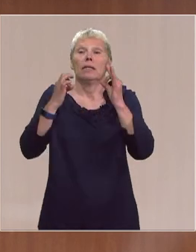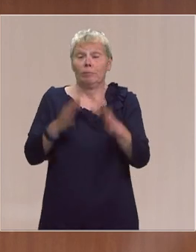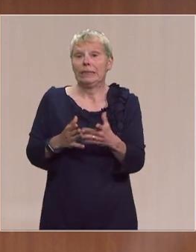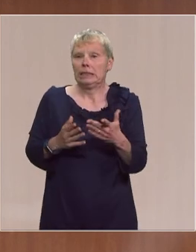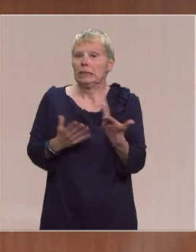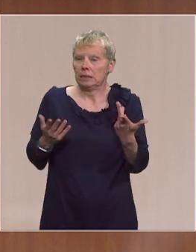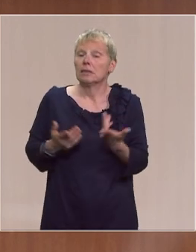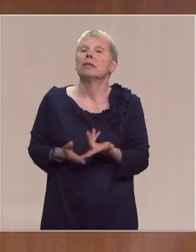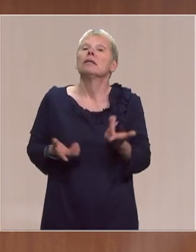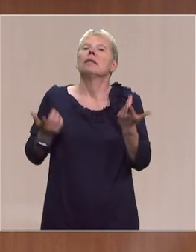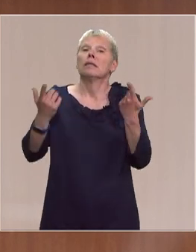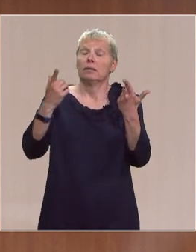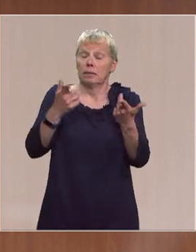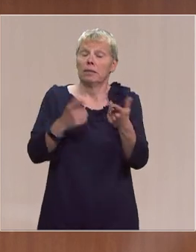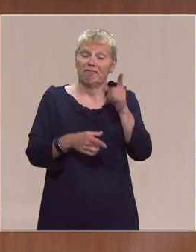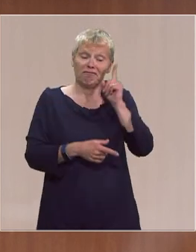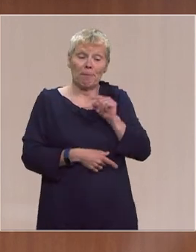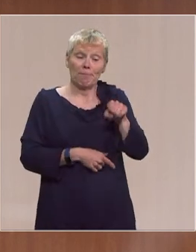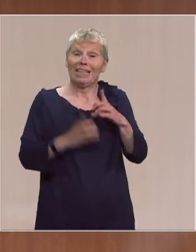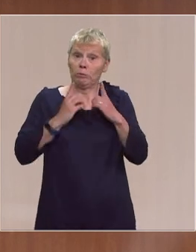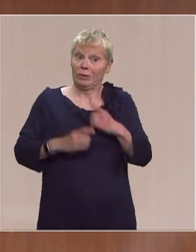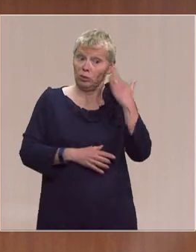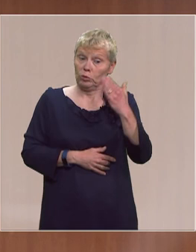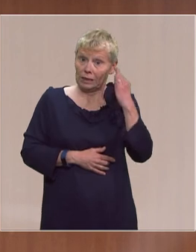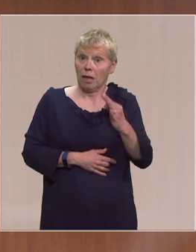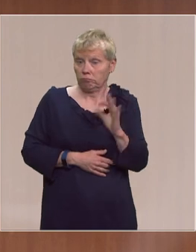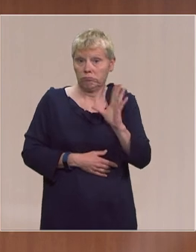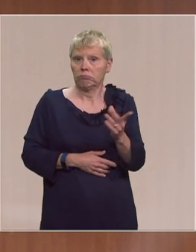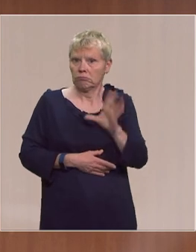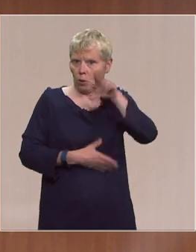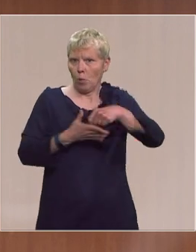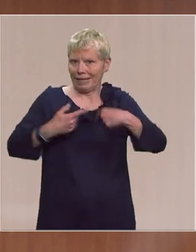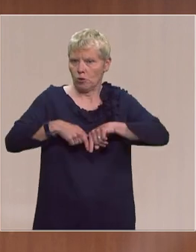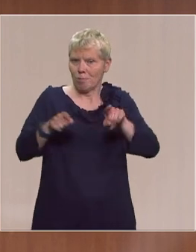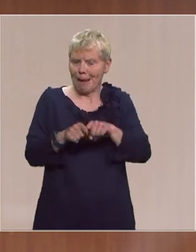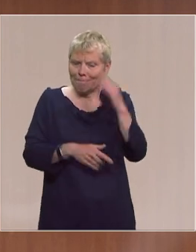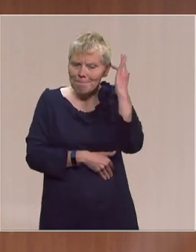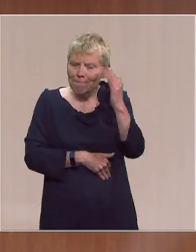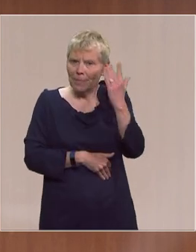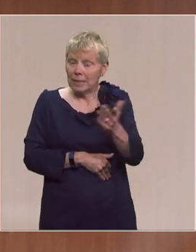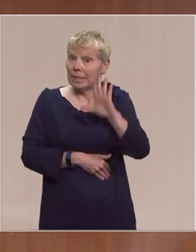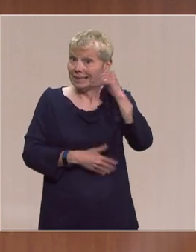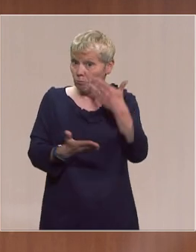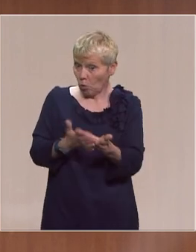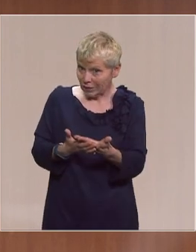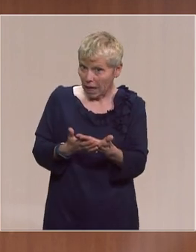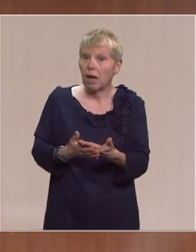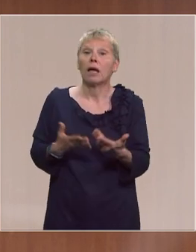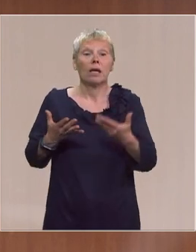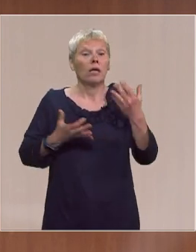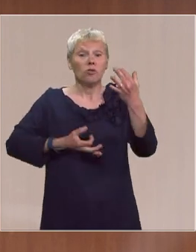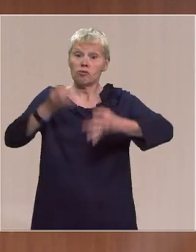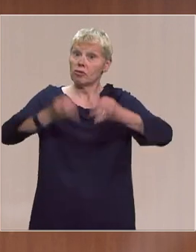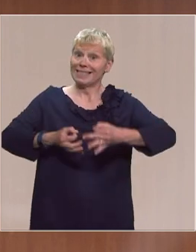préoccupation de madame la députée Pouéito est la nôtre également et c la raison pour laquelle dès lors que les juridictions ont été